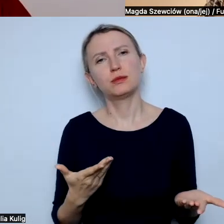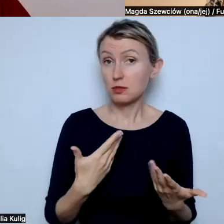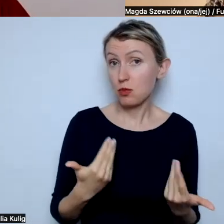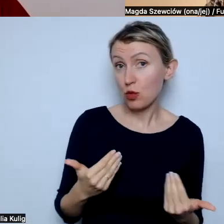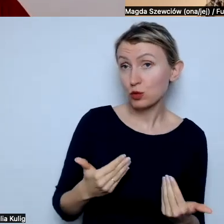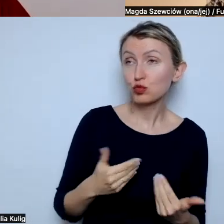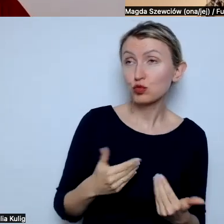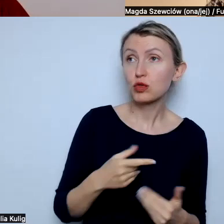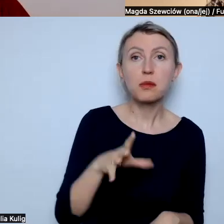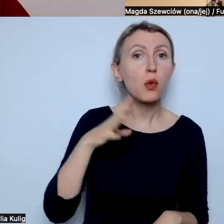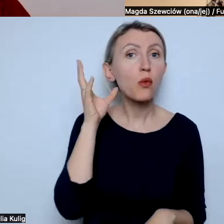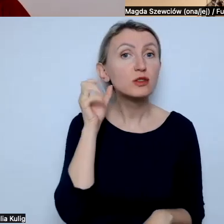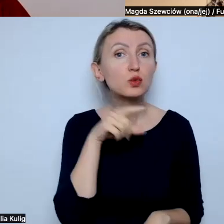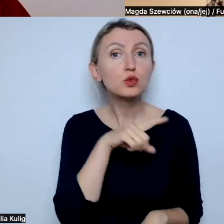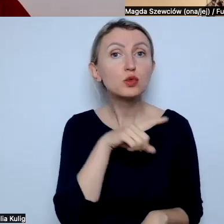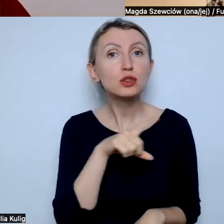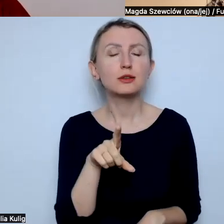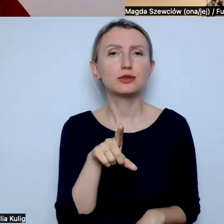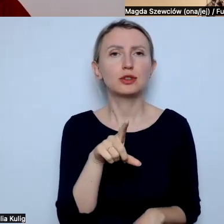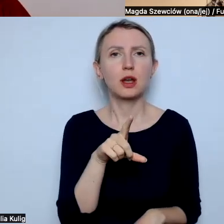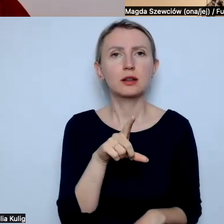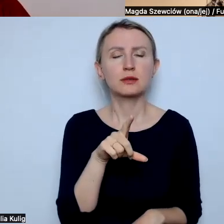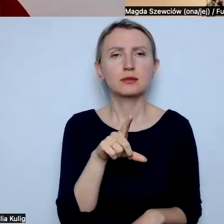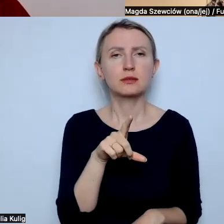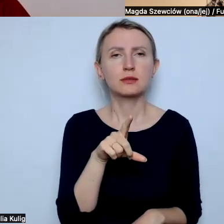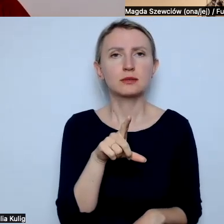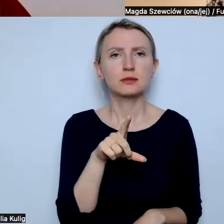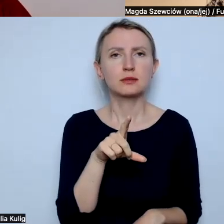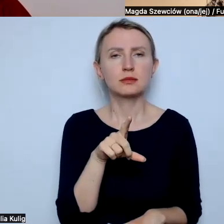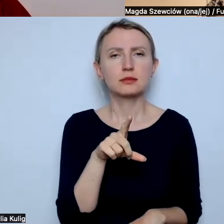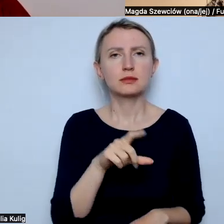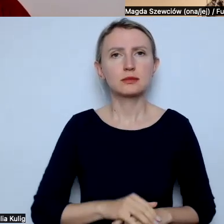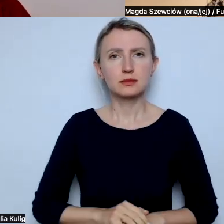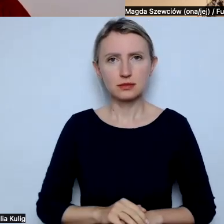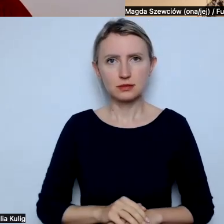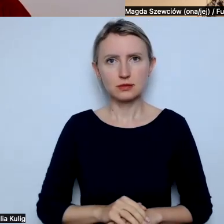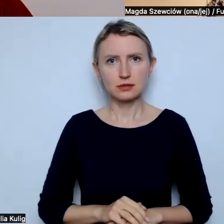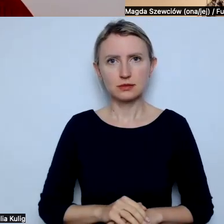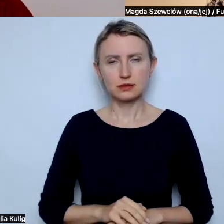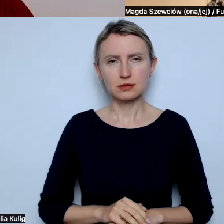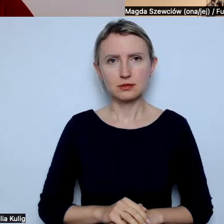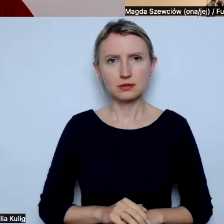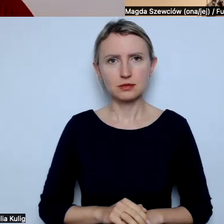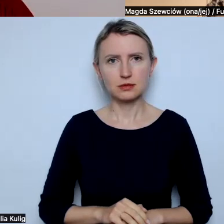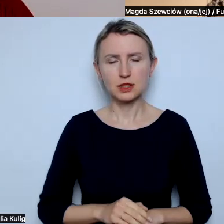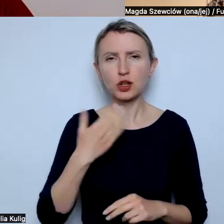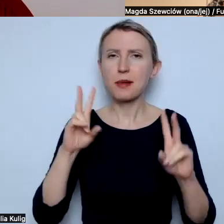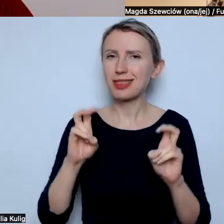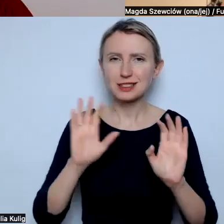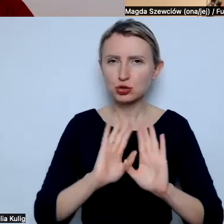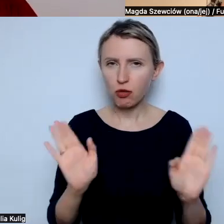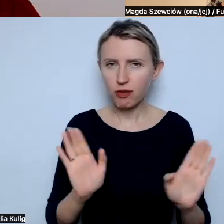gdzieś usłyszeliście, że no znowu, dobra, nie będę cytować, żeby nie sprawić